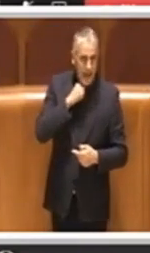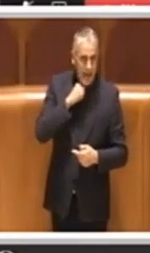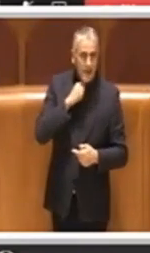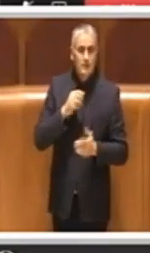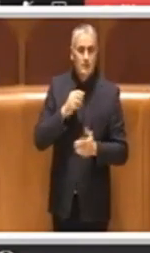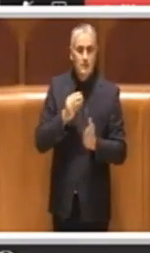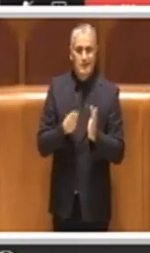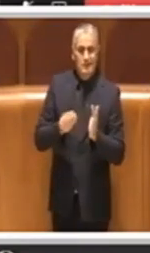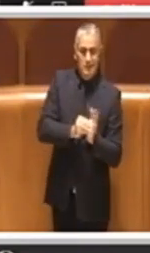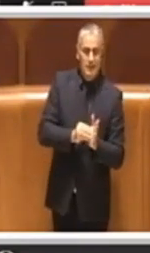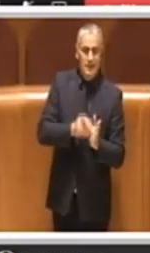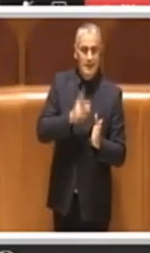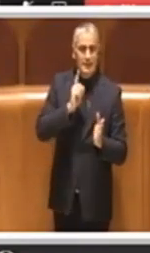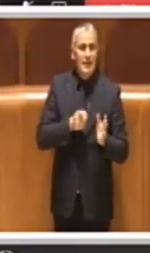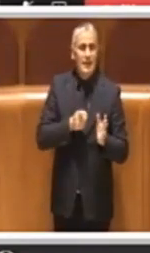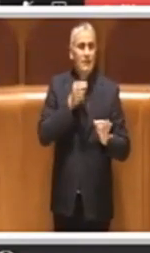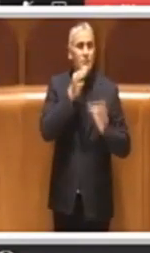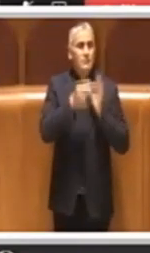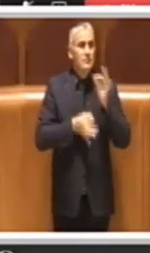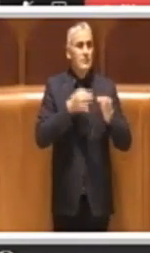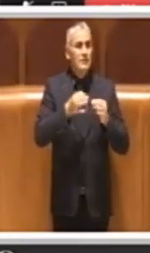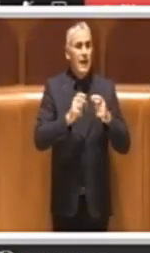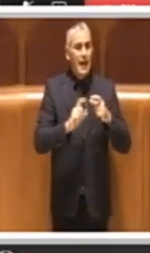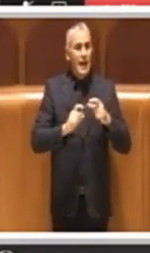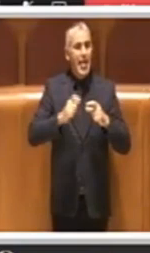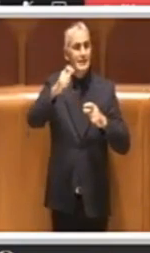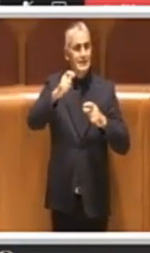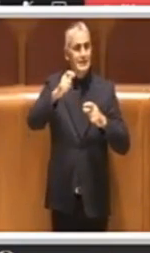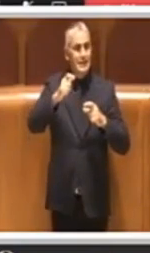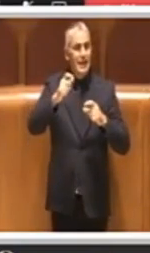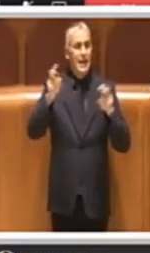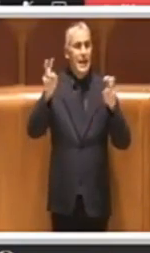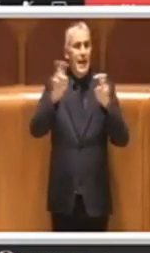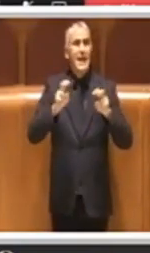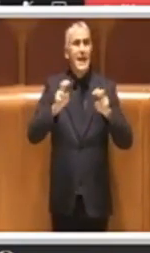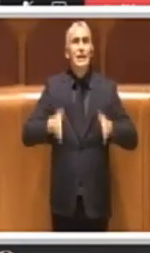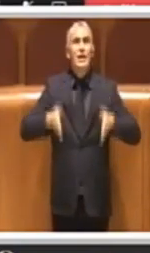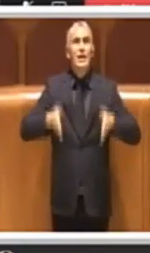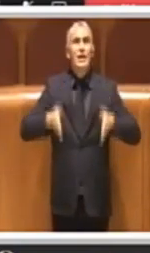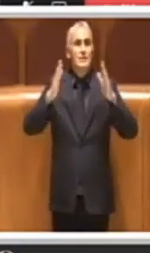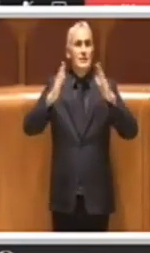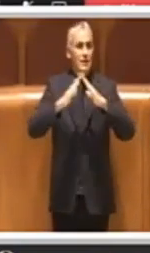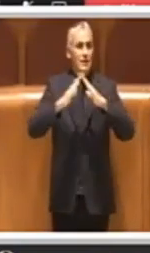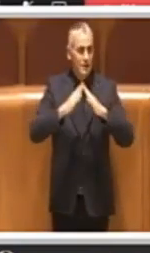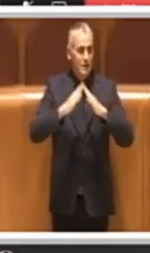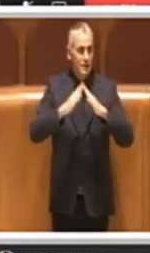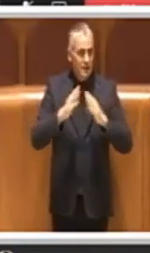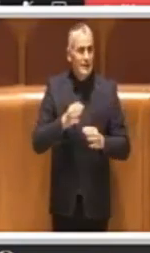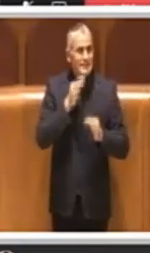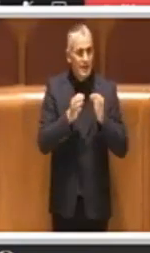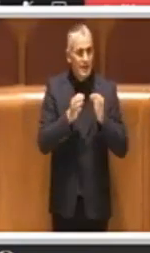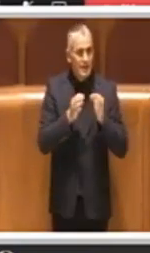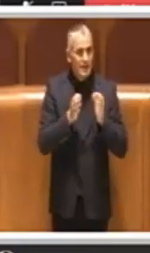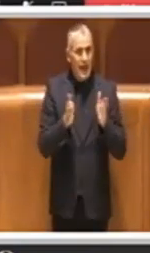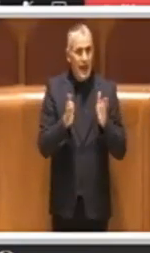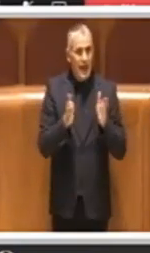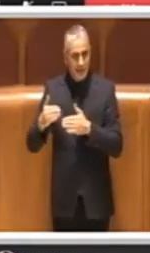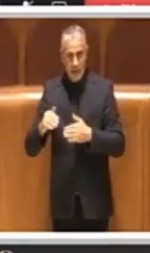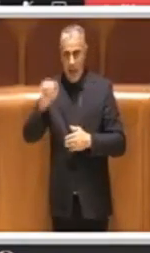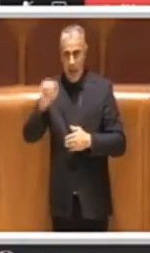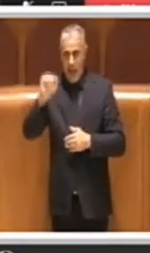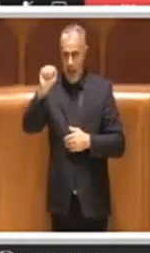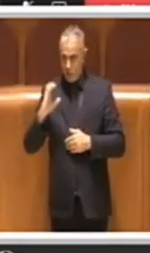prevedere che venga dichiarata la classe energetica dell'edificio. E per classi energetiche uguali ed inferiore alla classe D si